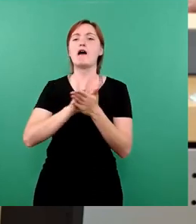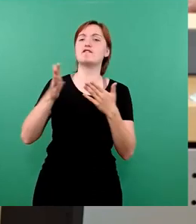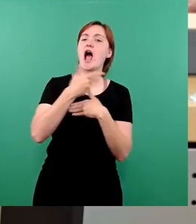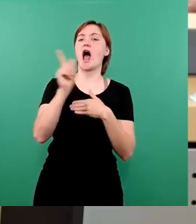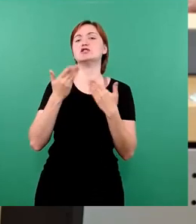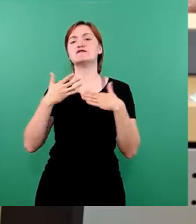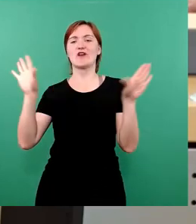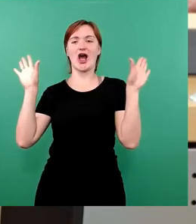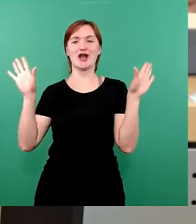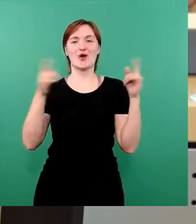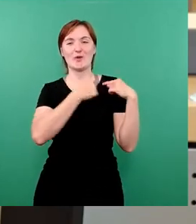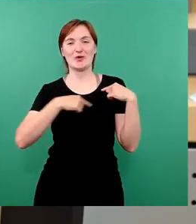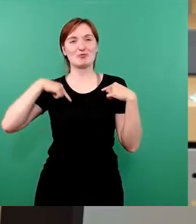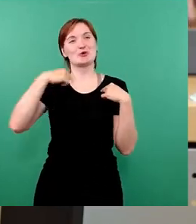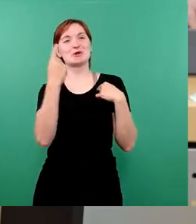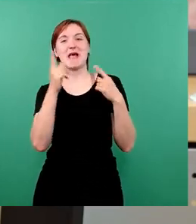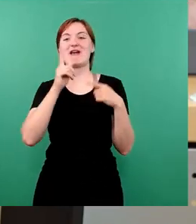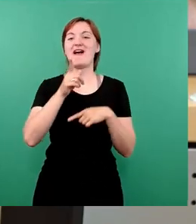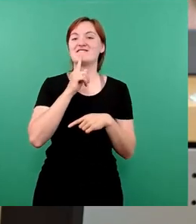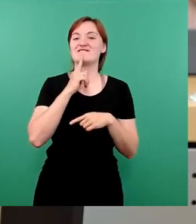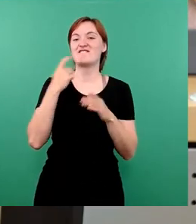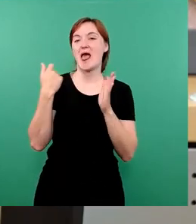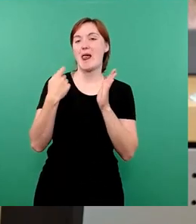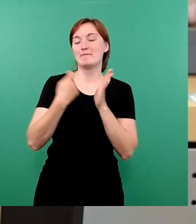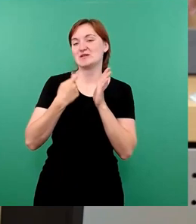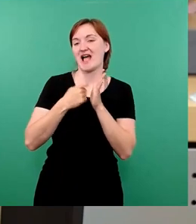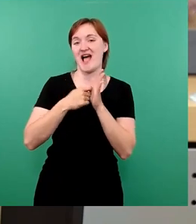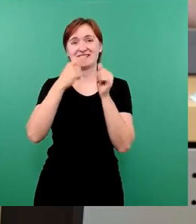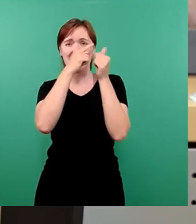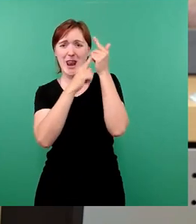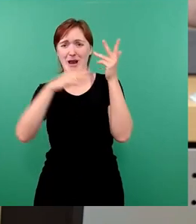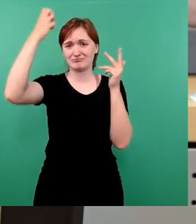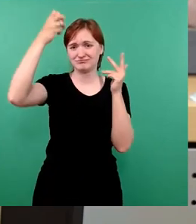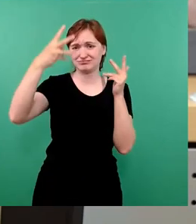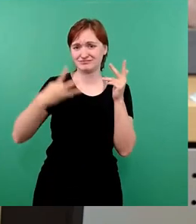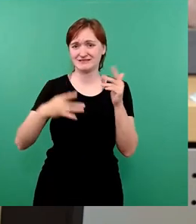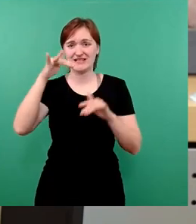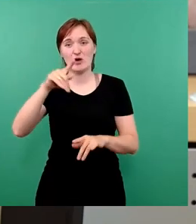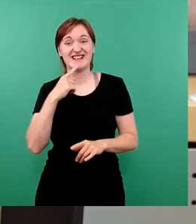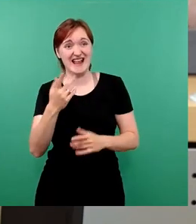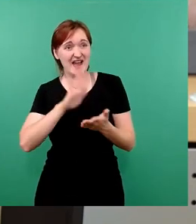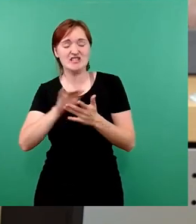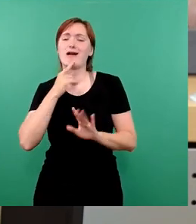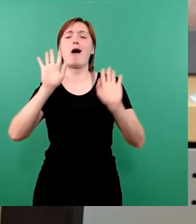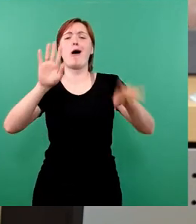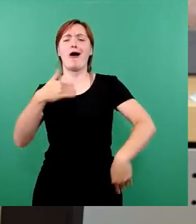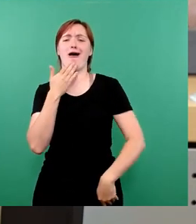Der Oberbürgermeister hat gerade die Fehlbeträge nochmal gesagt, halte ich eigentlich für populistisch und sollte man eigentlich nicht tun.